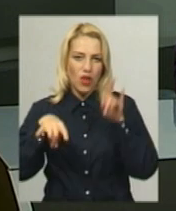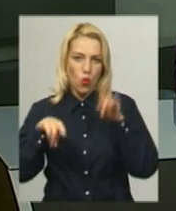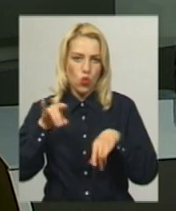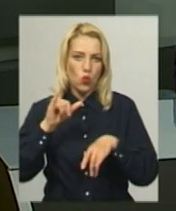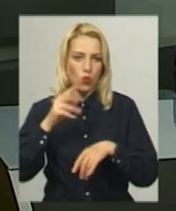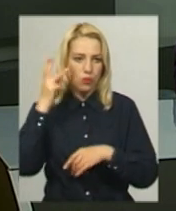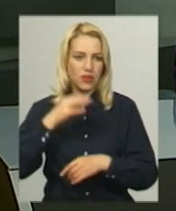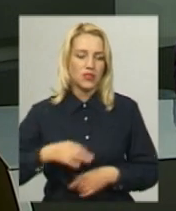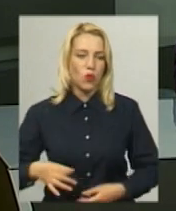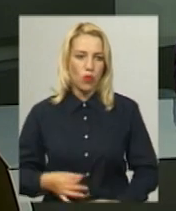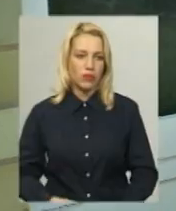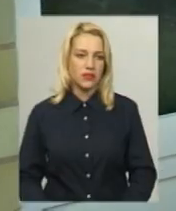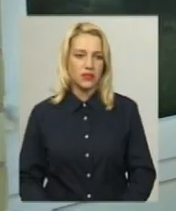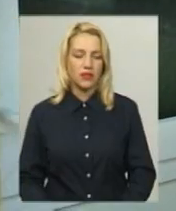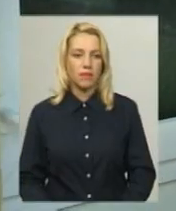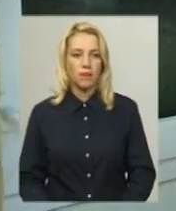знімальна група.